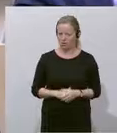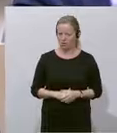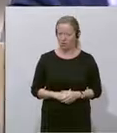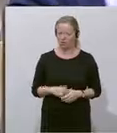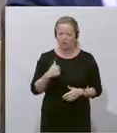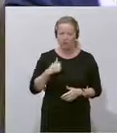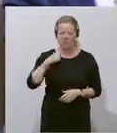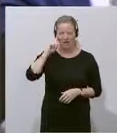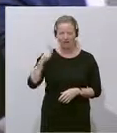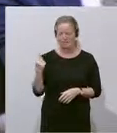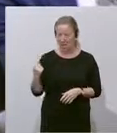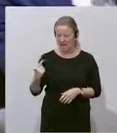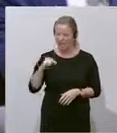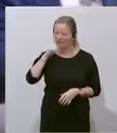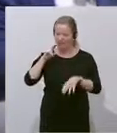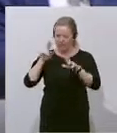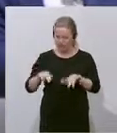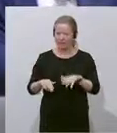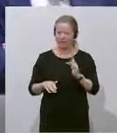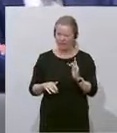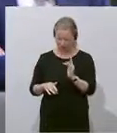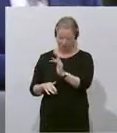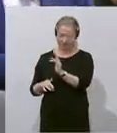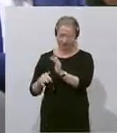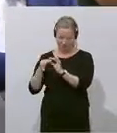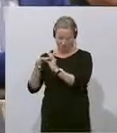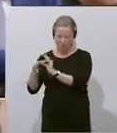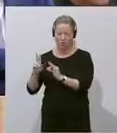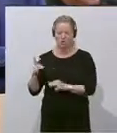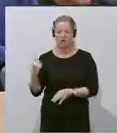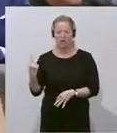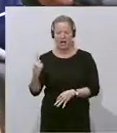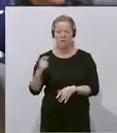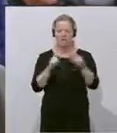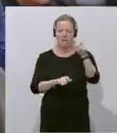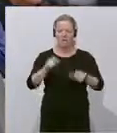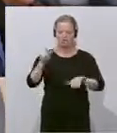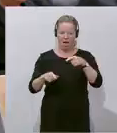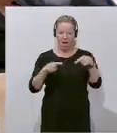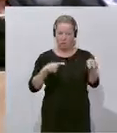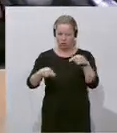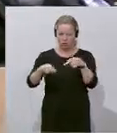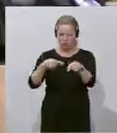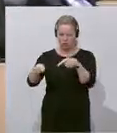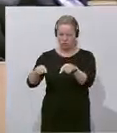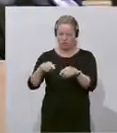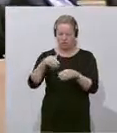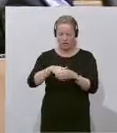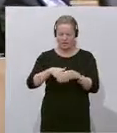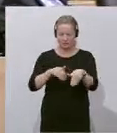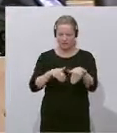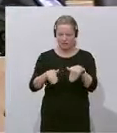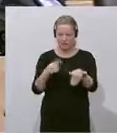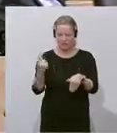dass Sie nicht der richtige Adressat sind, weil Sie für die personelle Beschickung vonseiten des Innenministeriums nicht